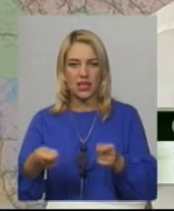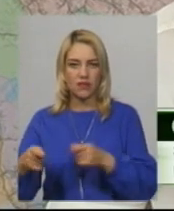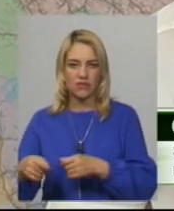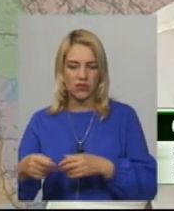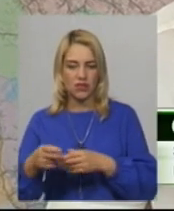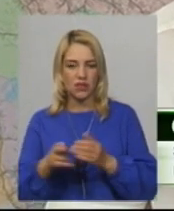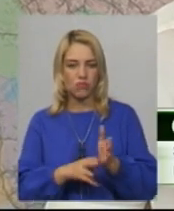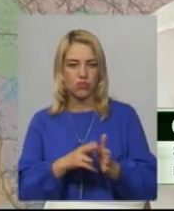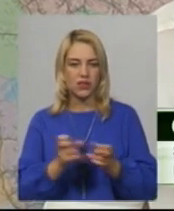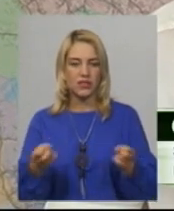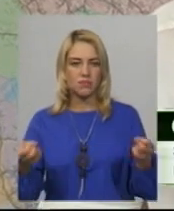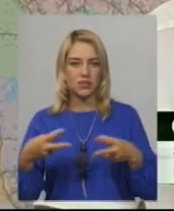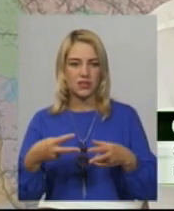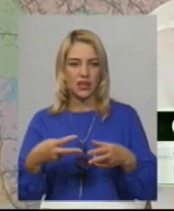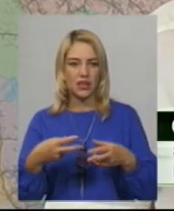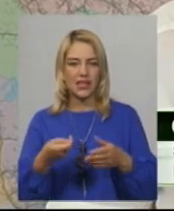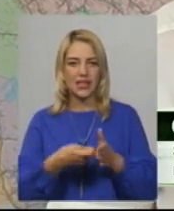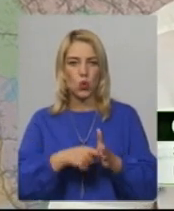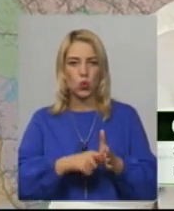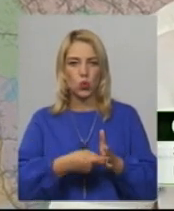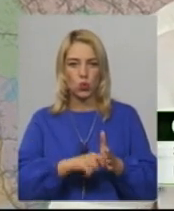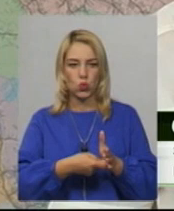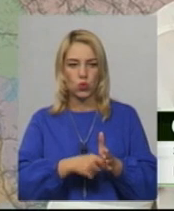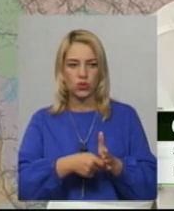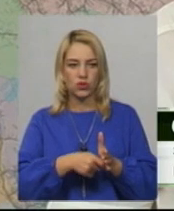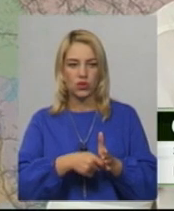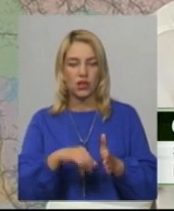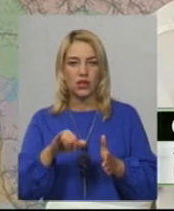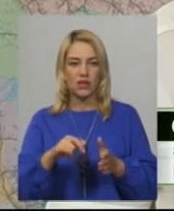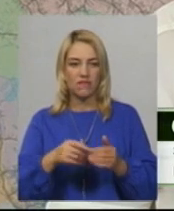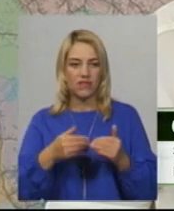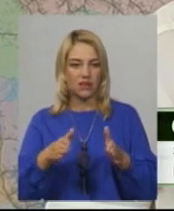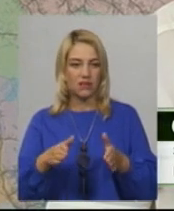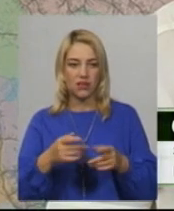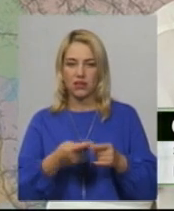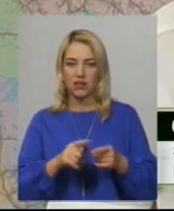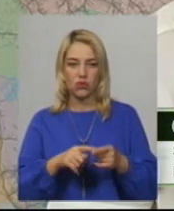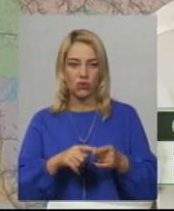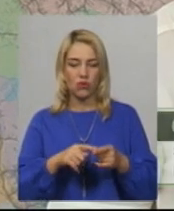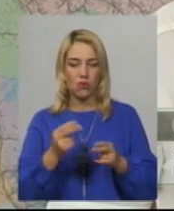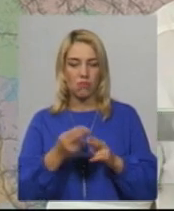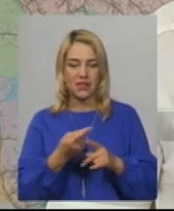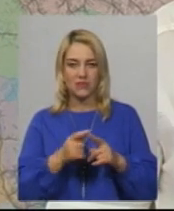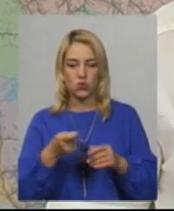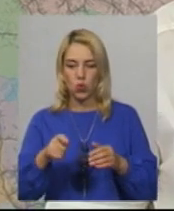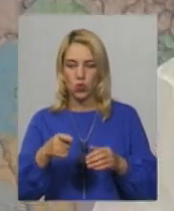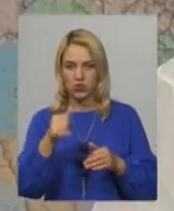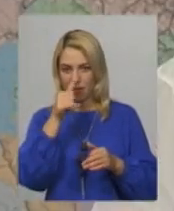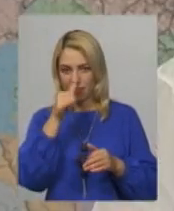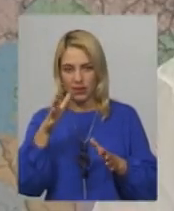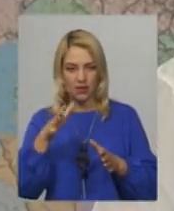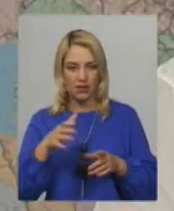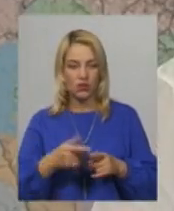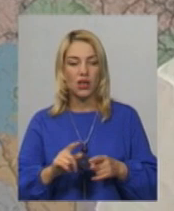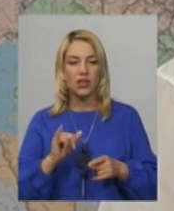так званий спеціальний замок, тобто з ключем, і відкрити його без цього ключа нереально. З